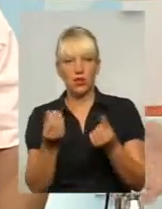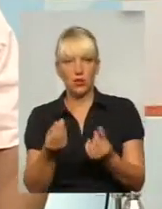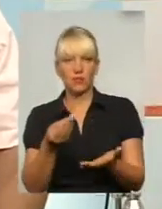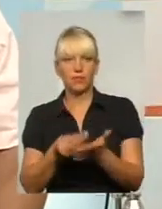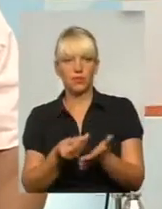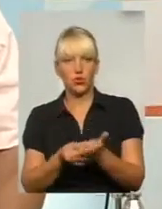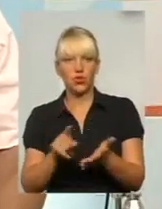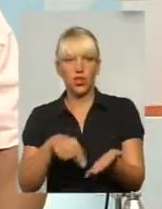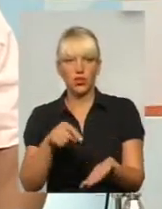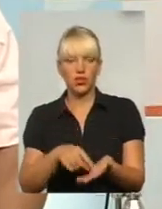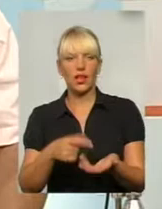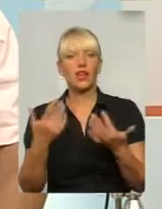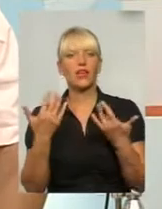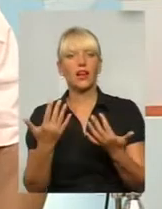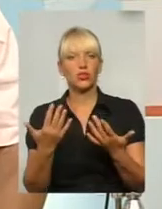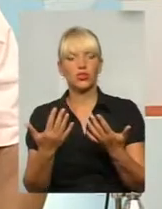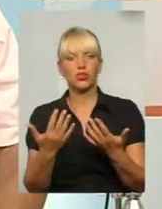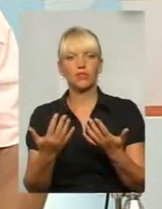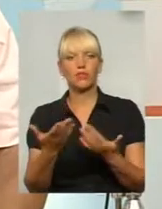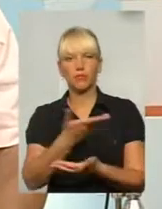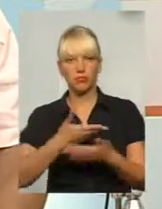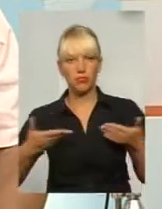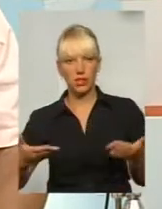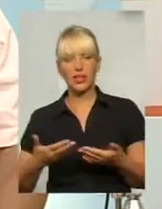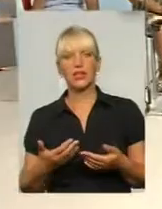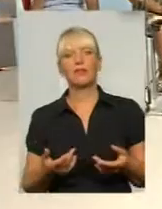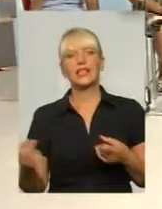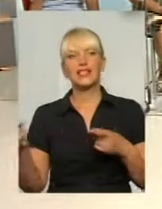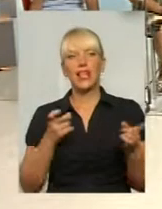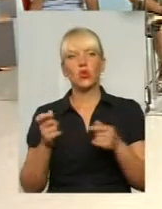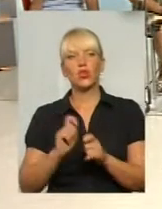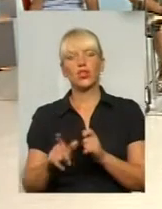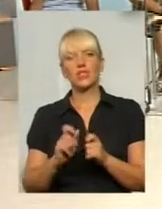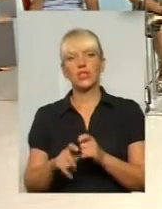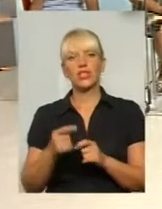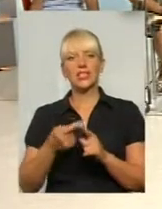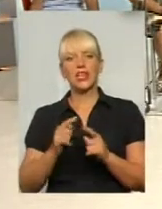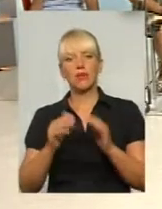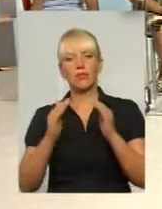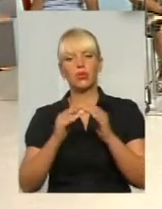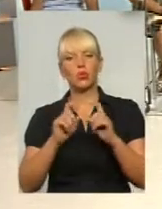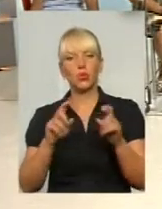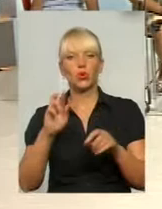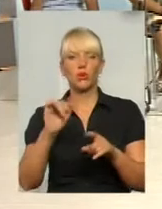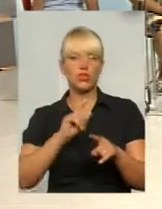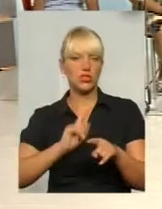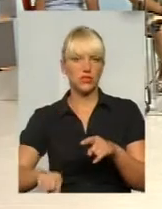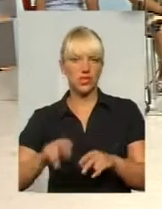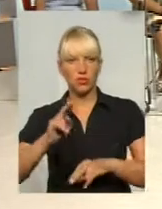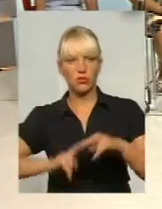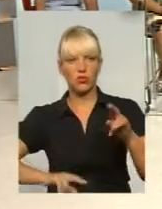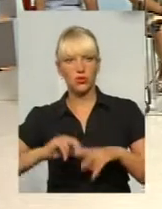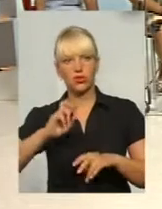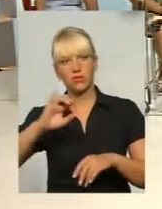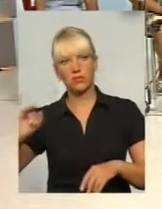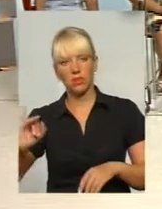наш партнер. А чи Ви не думаєте, якщо б ми все ж таки залучили інвестиції, то цей притулок виріс би просто набагато скоріше, ніж ми?